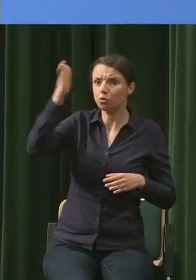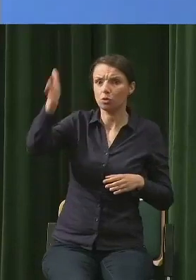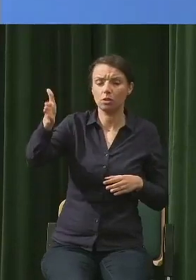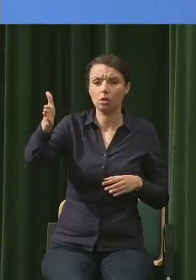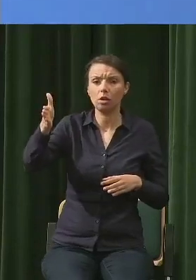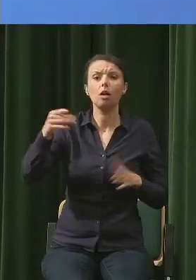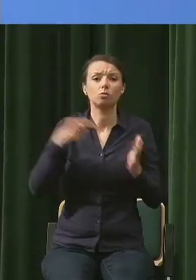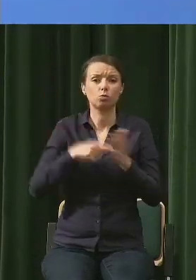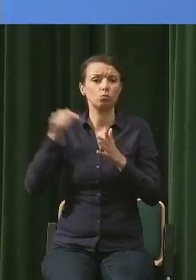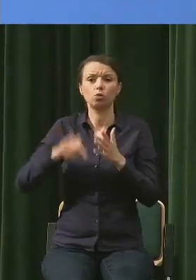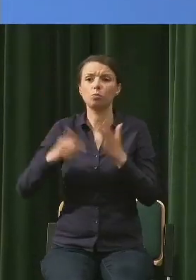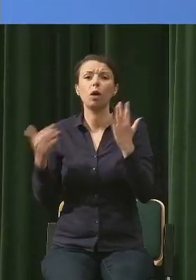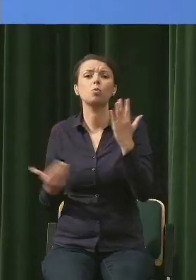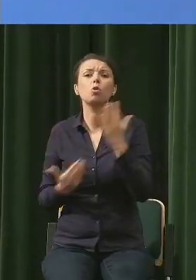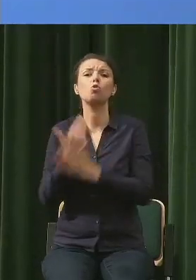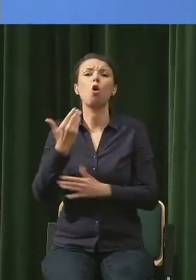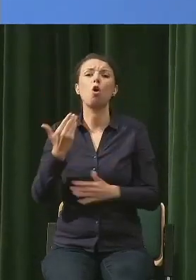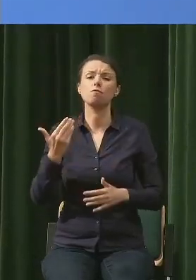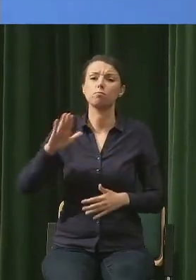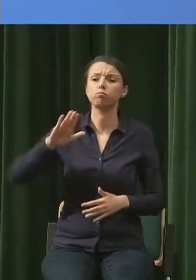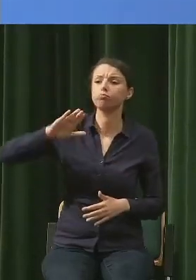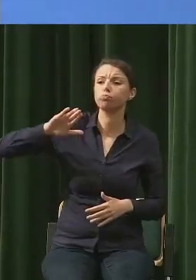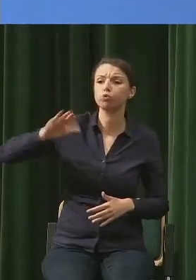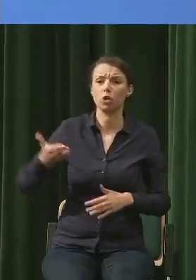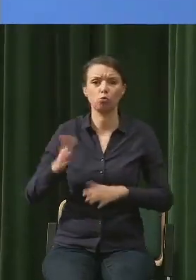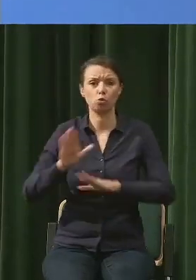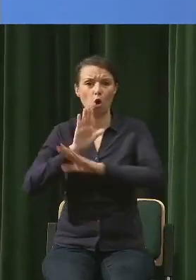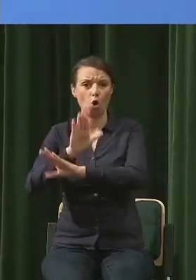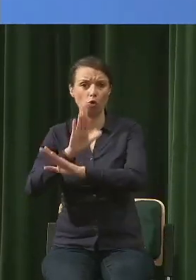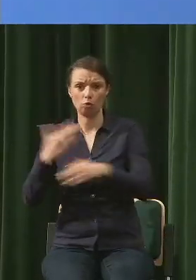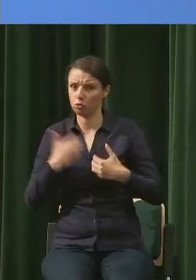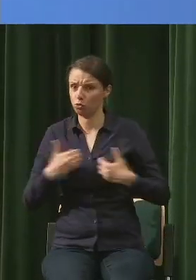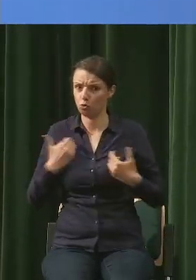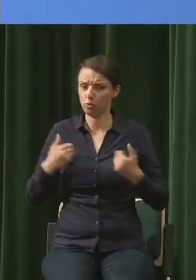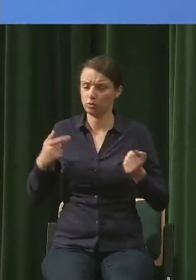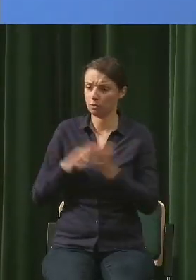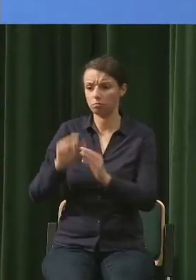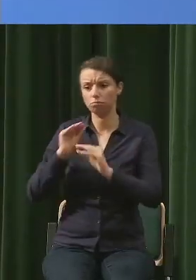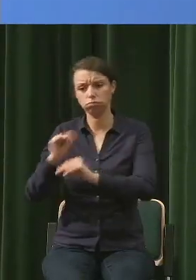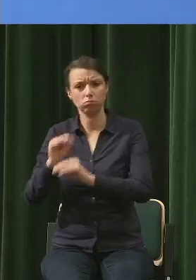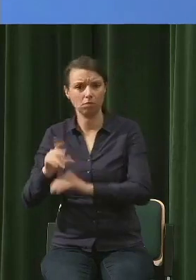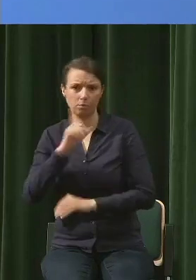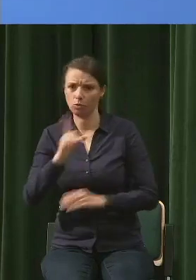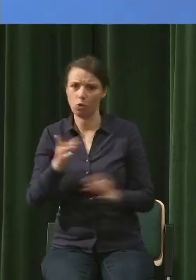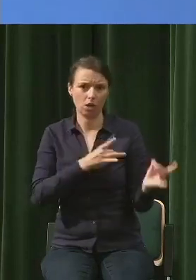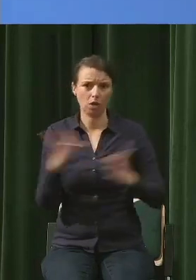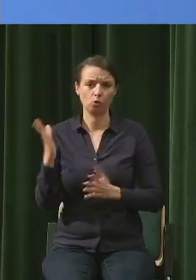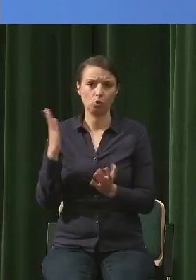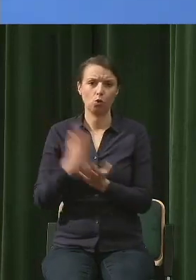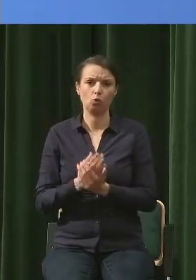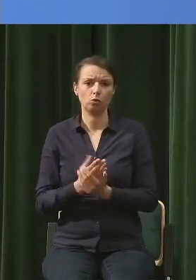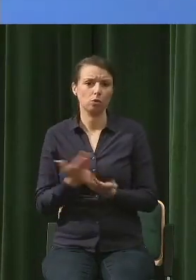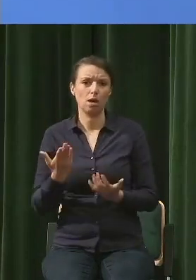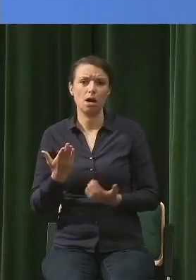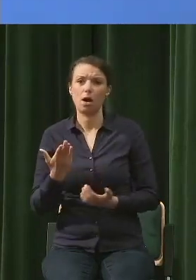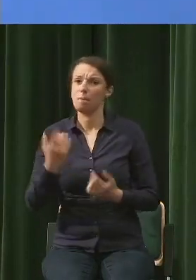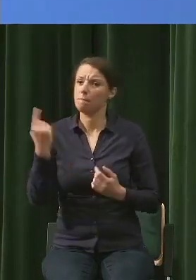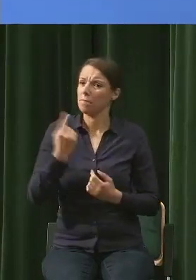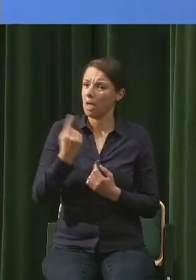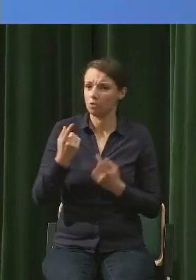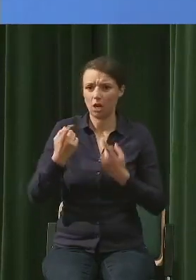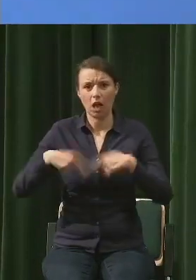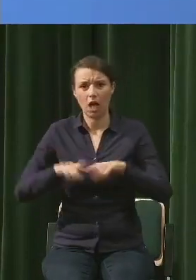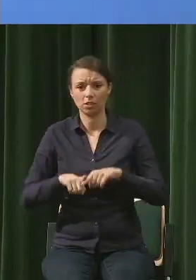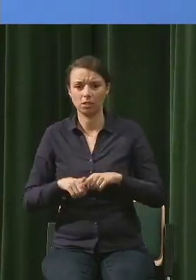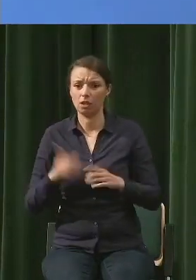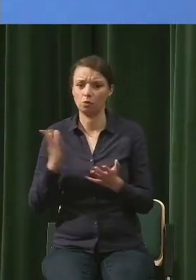przedmiot ochroni środowiska i to takiej czynnej. Od razu. I to od pierwszej klasy, że to funkcjonuje jest